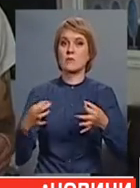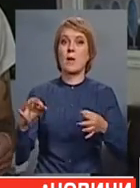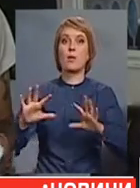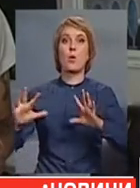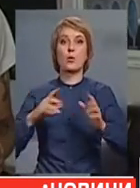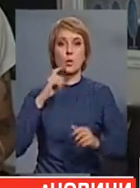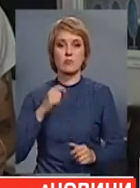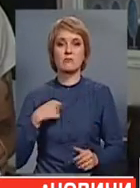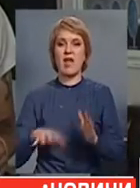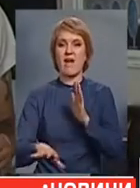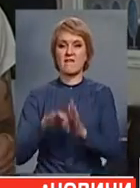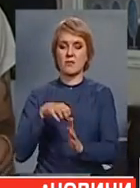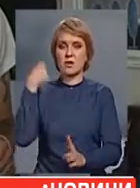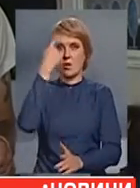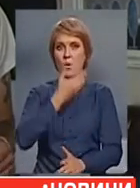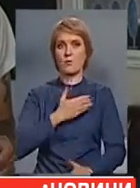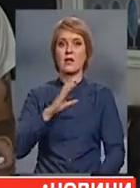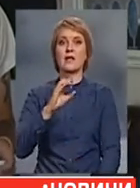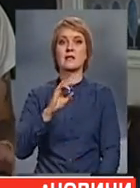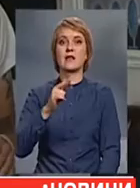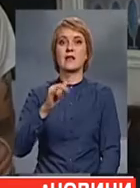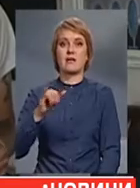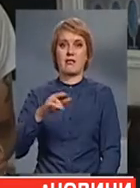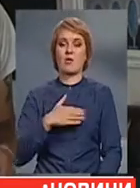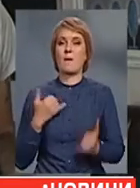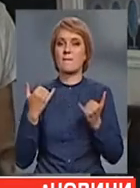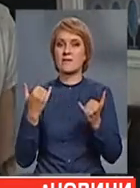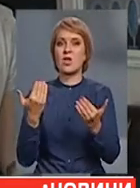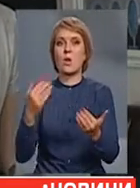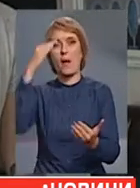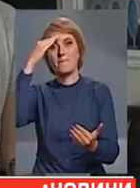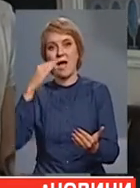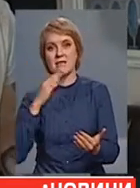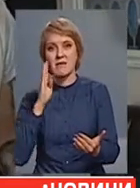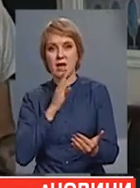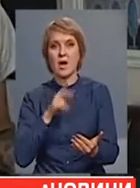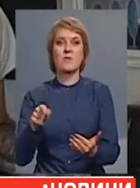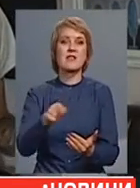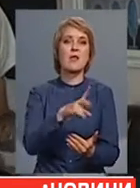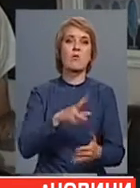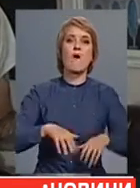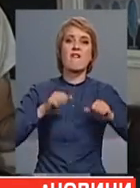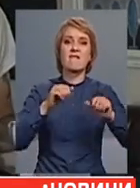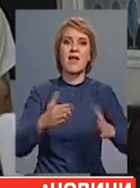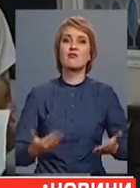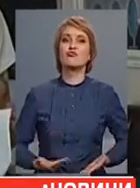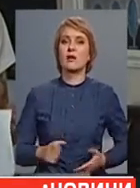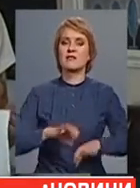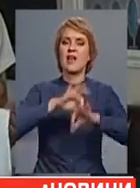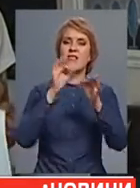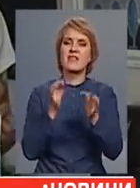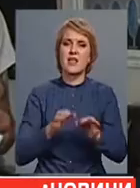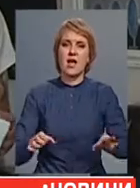І я вибрав образ саме Сергія. Хотів присвятити цей портрет його батькам і всім тим, хто віддав свої життя за ідеали, за які